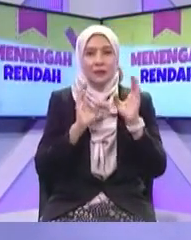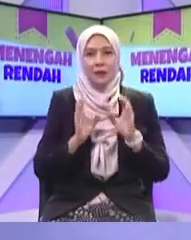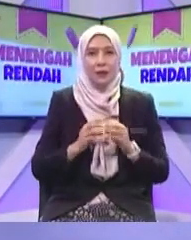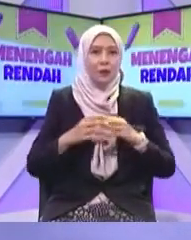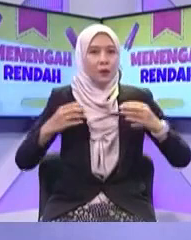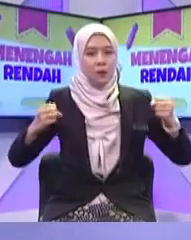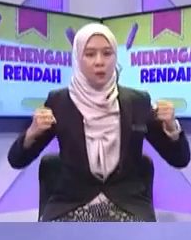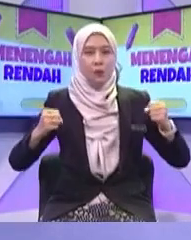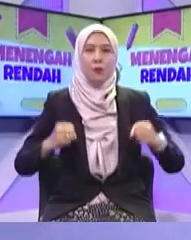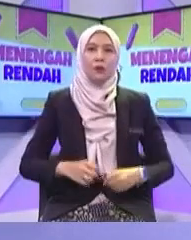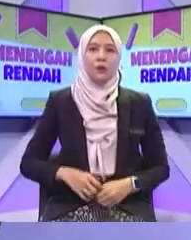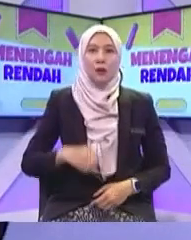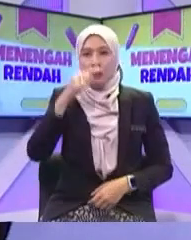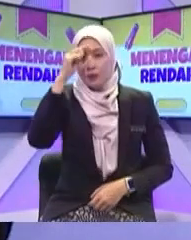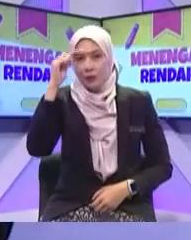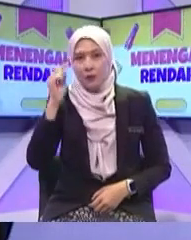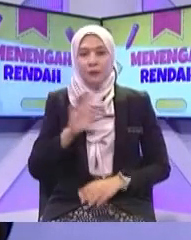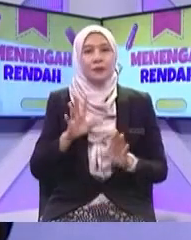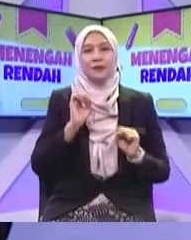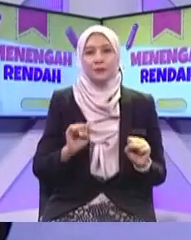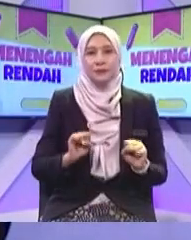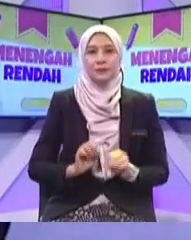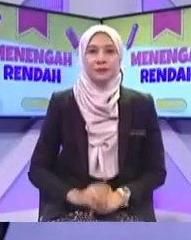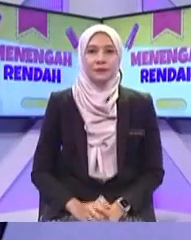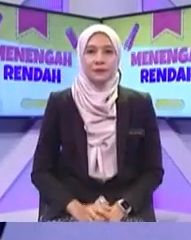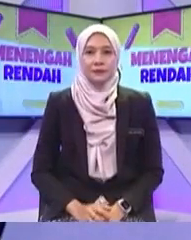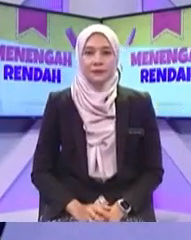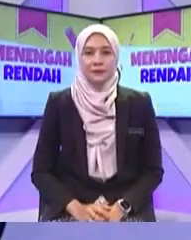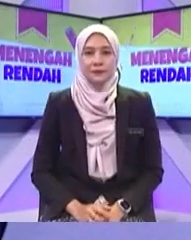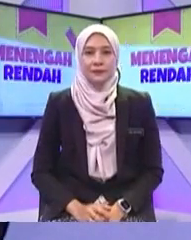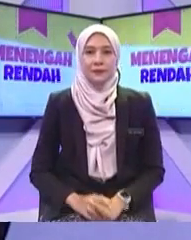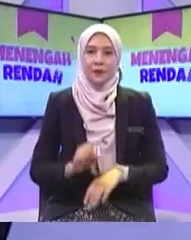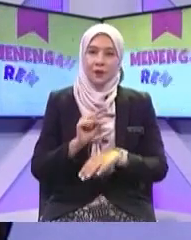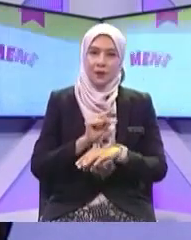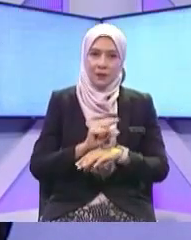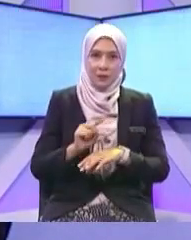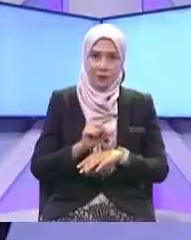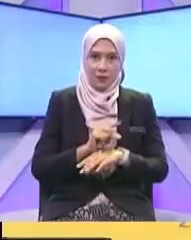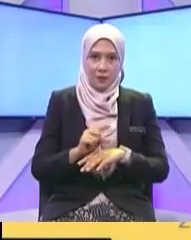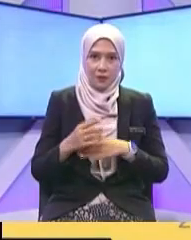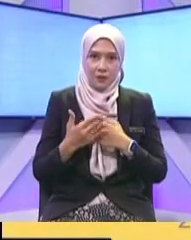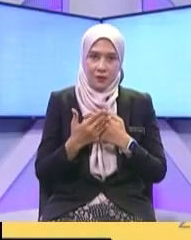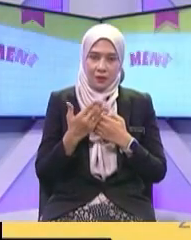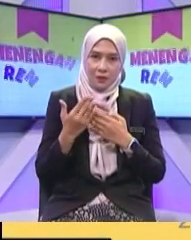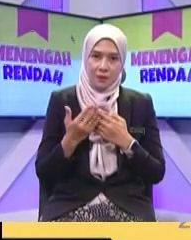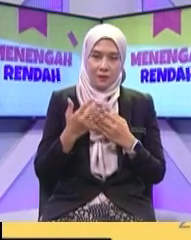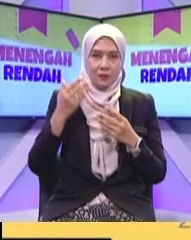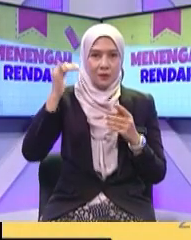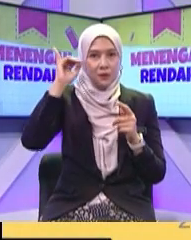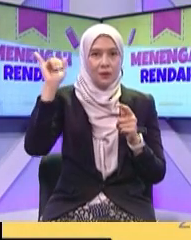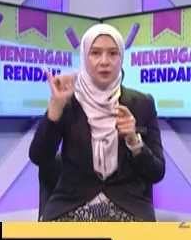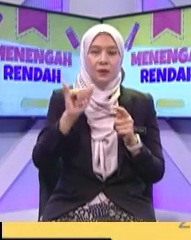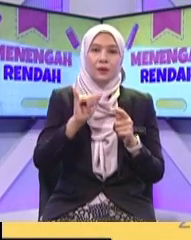murid yang cermelang yang seterusnya adalah menggunakan kemudahan telekomunikasi untuk hal-hal yang